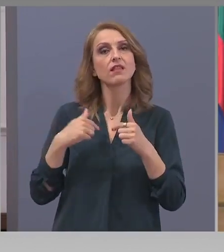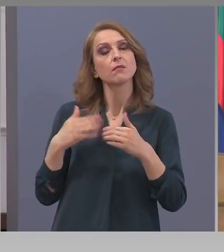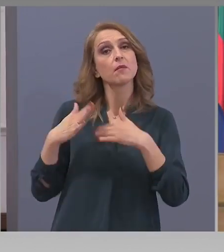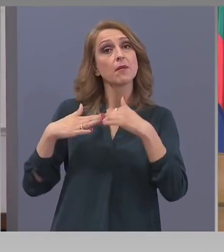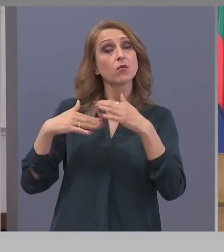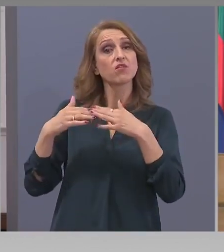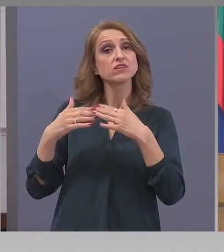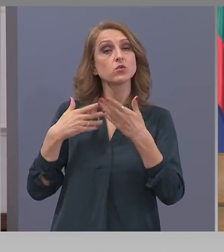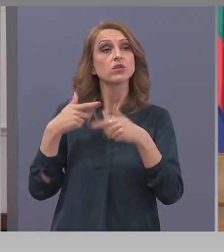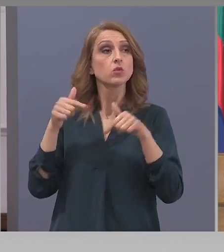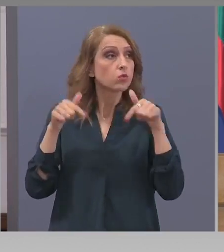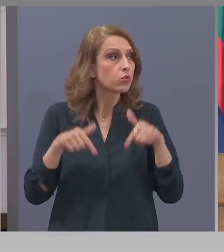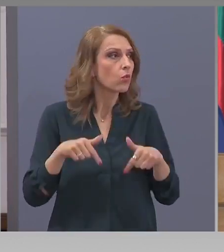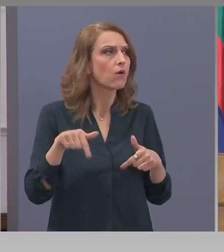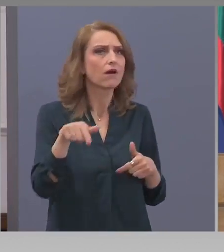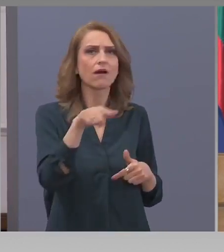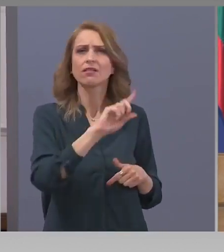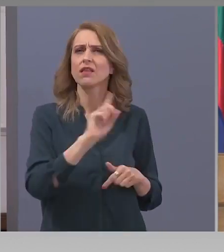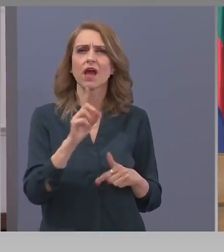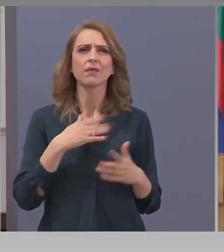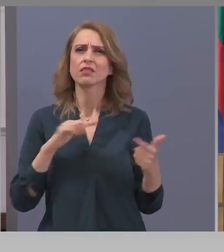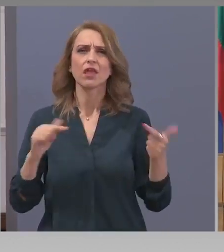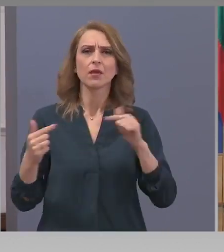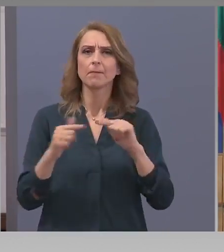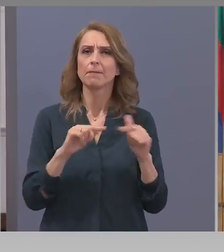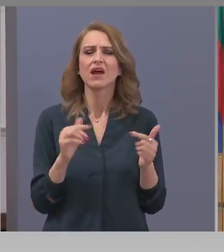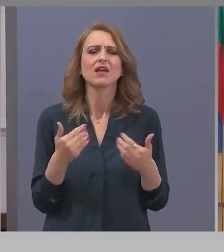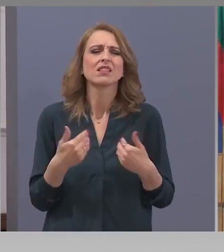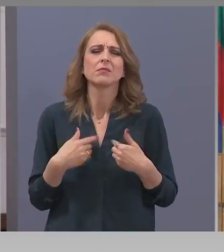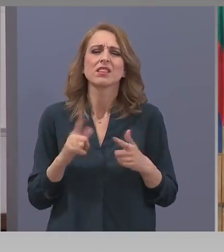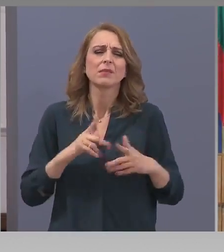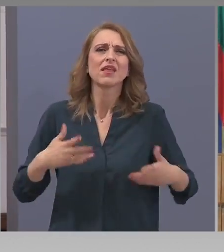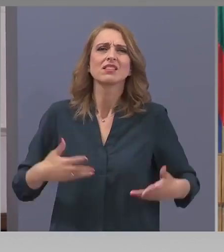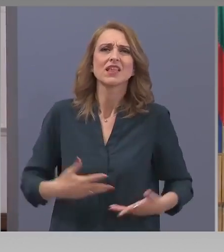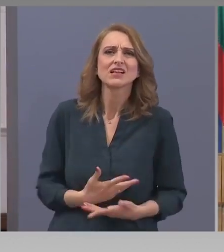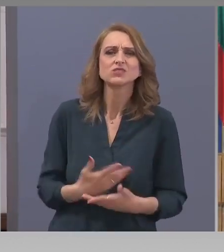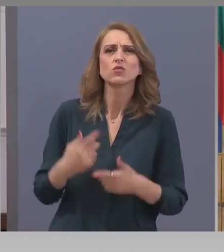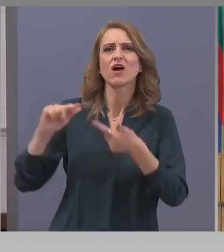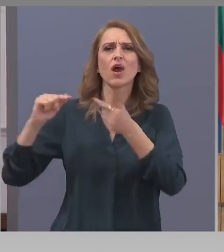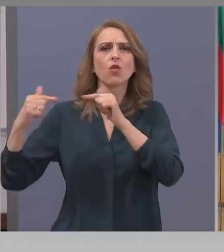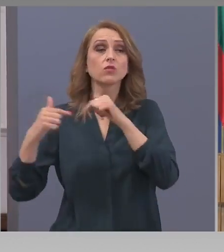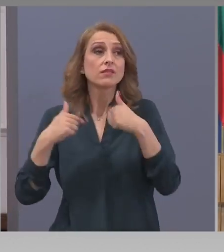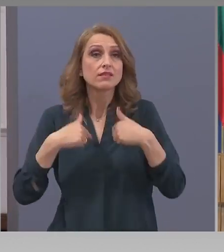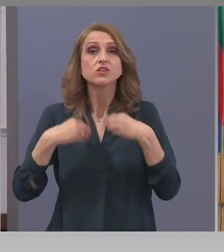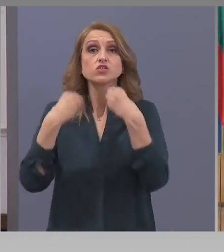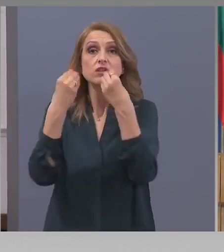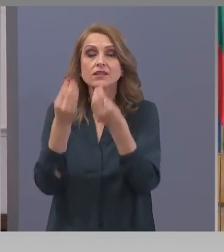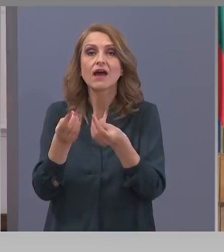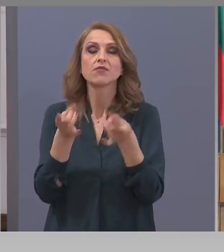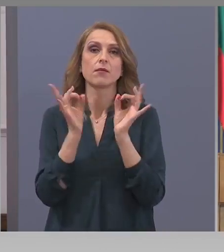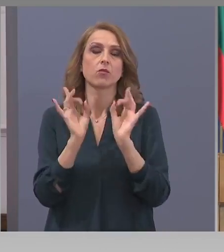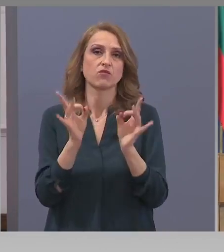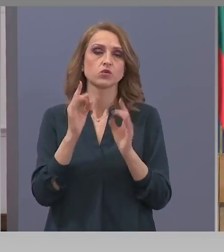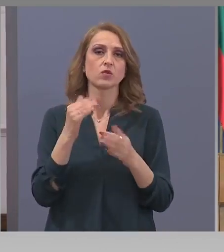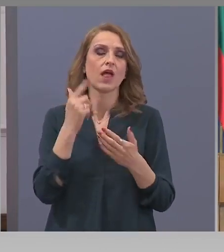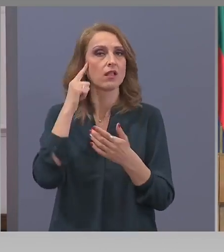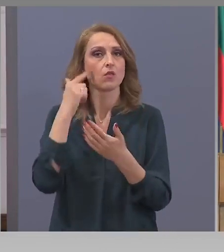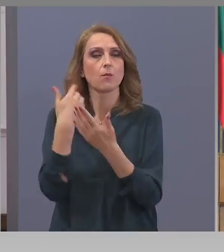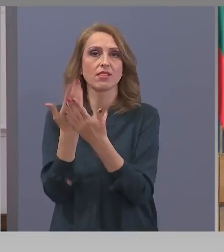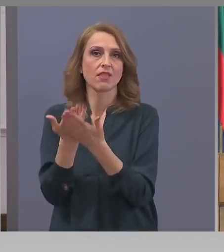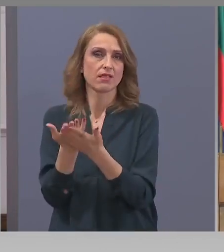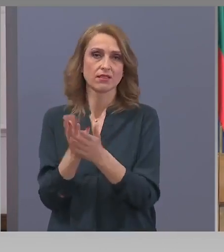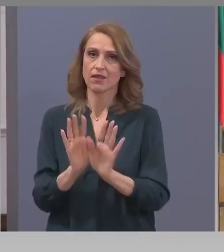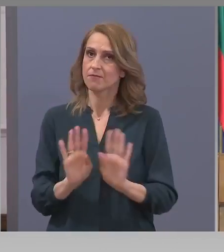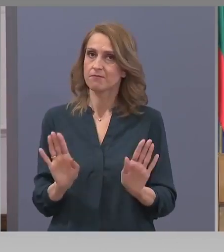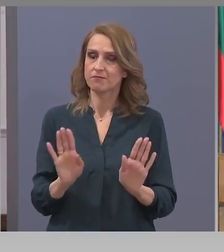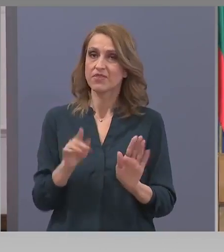Тук ще чувате само професионални мнения. Въобще ни не интересува с кого се конфронтираме. Ако това го наричате конфронтация, аз го наричам